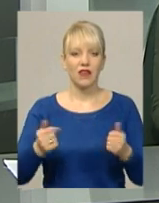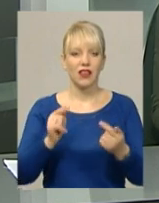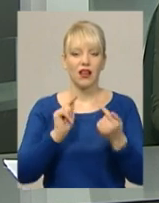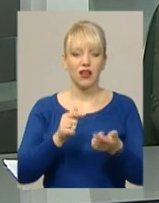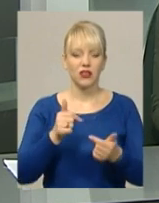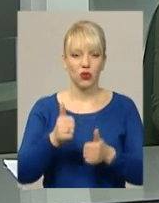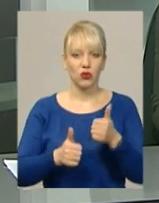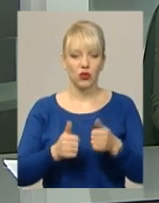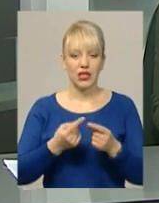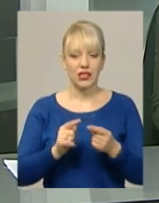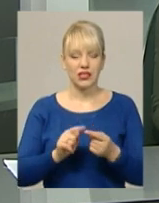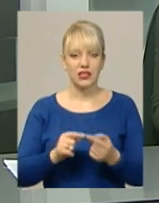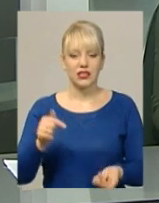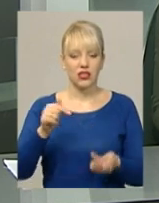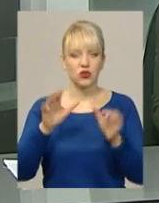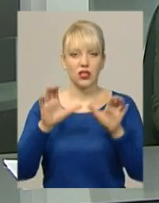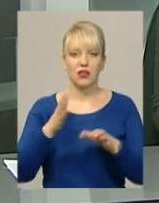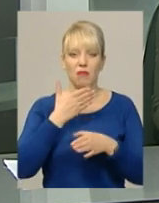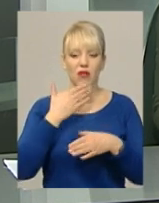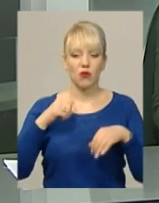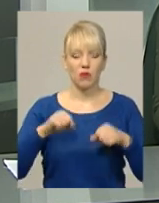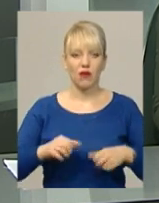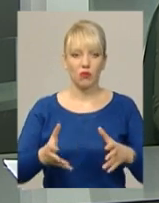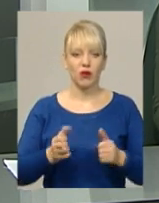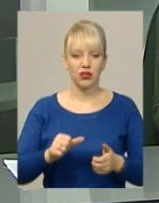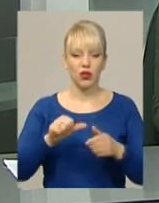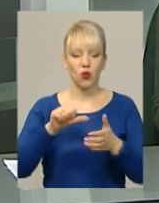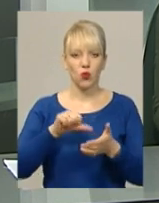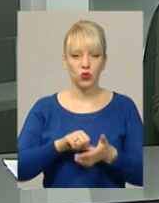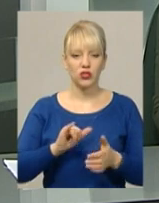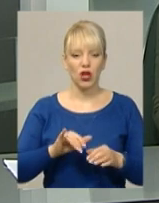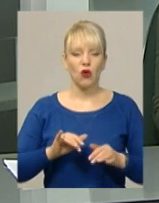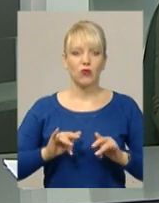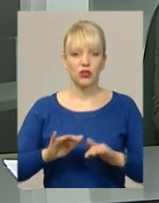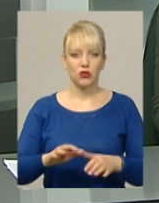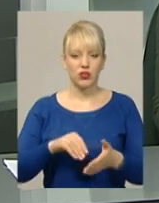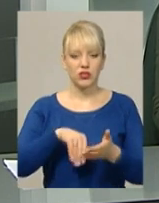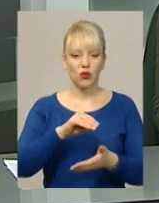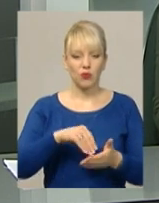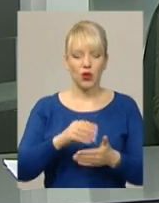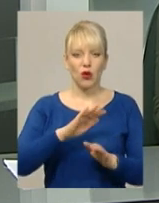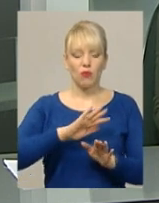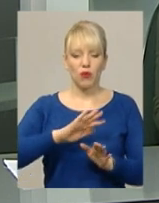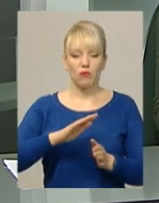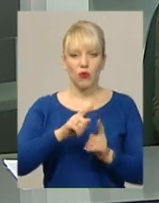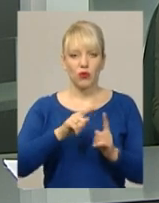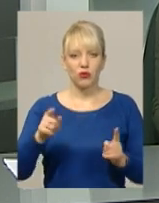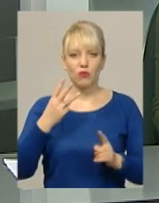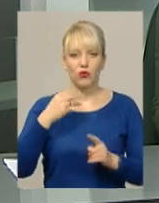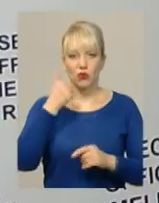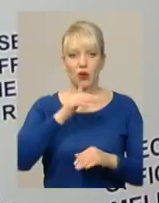воно, згідно із законом, не мало право брати участь у процедурі закупівель протягом трьох років після зафіксованого порушення.